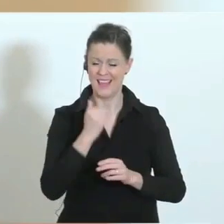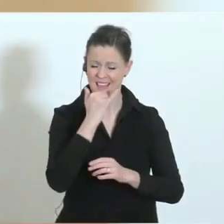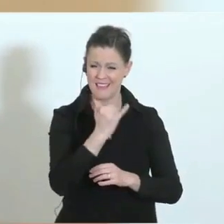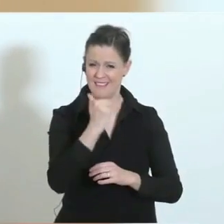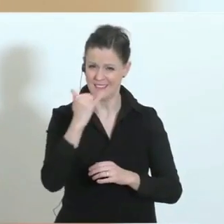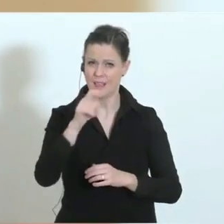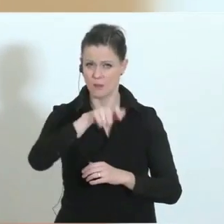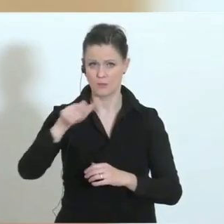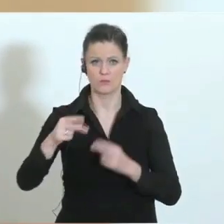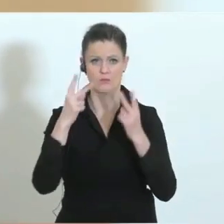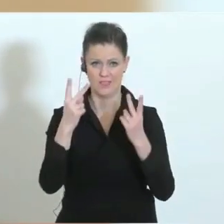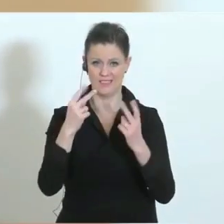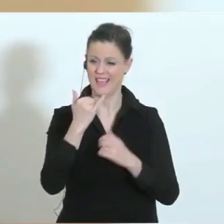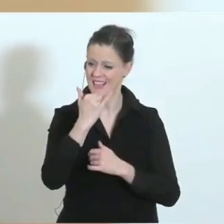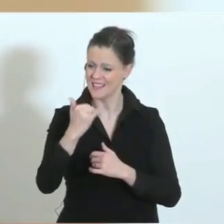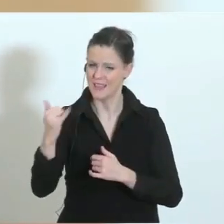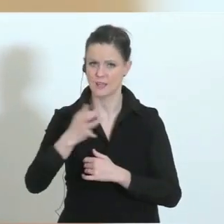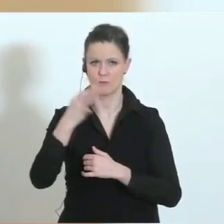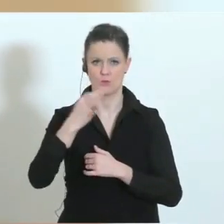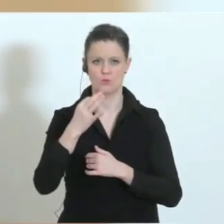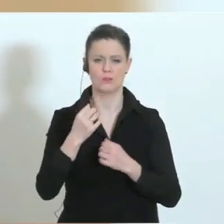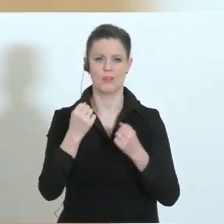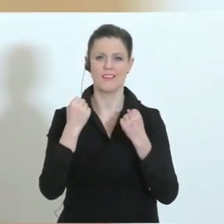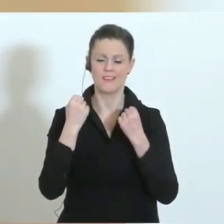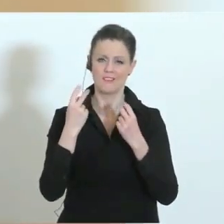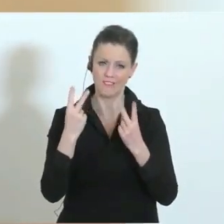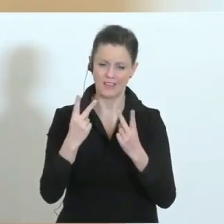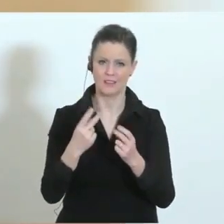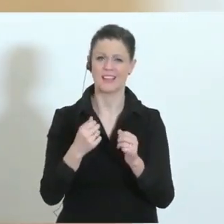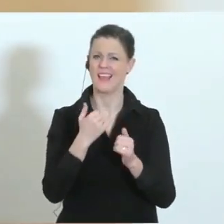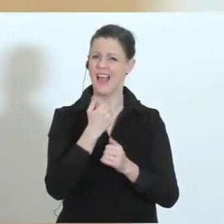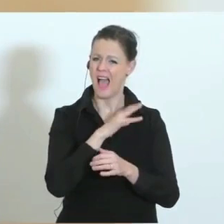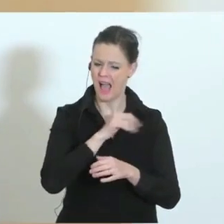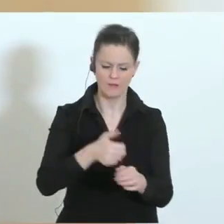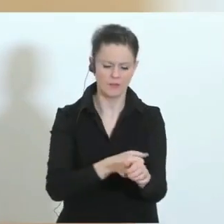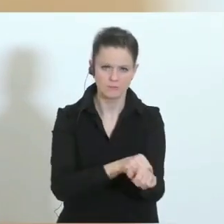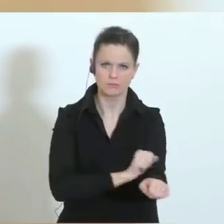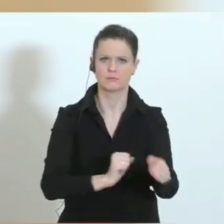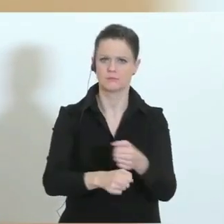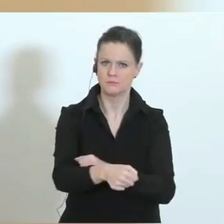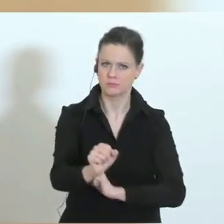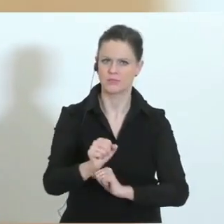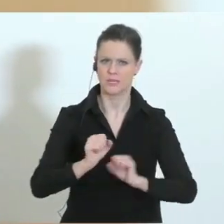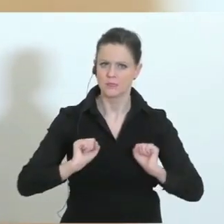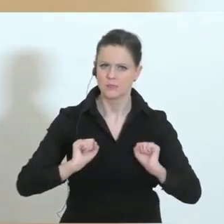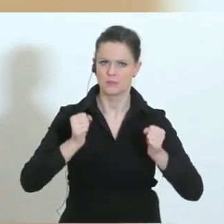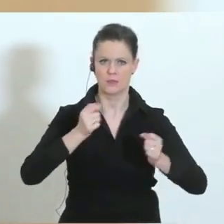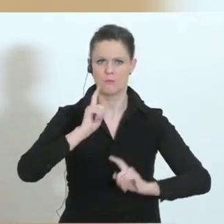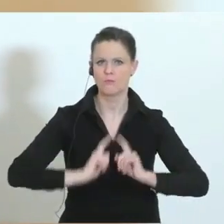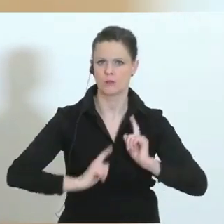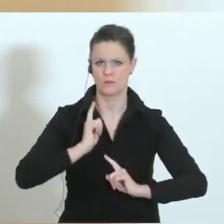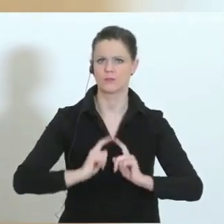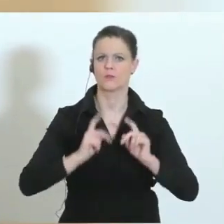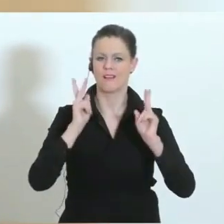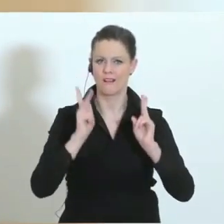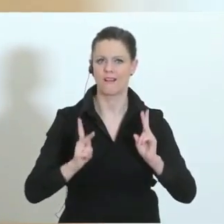jeden Einzelnen sein Engagement, seine Tatkraft, seinen Elan, seine Kompetenz, um die Krise zu bewältigen.